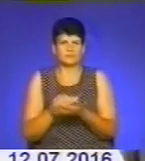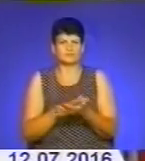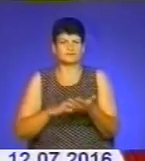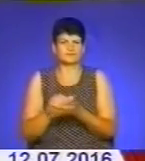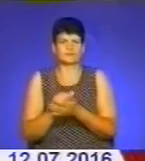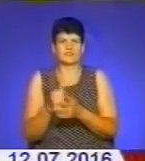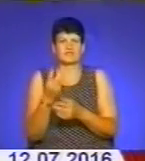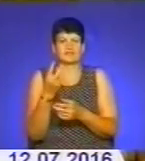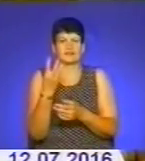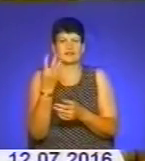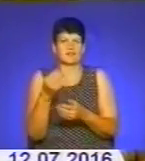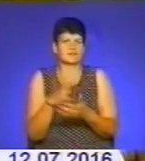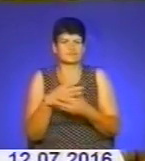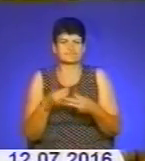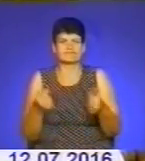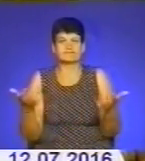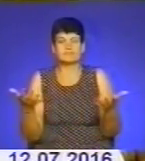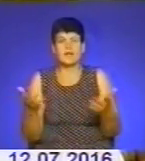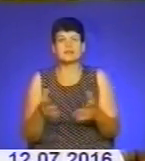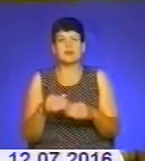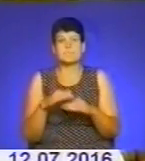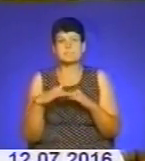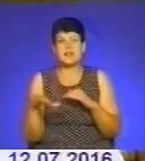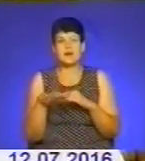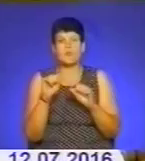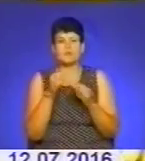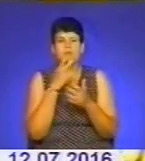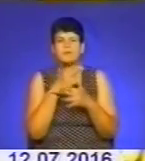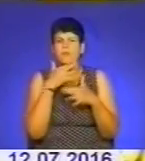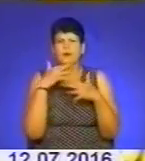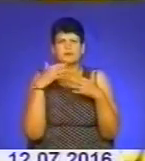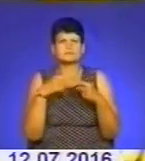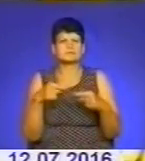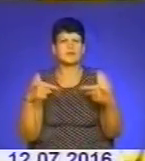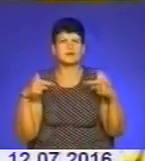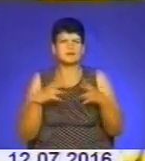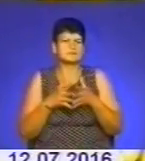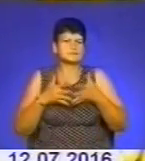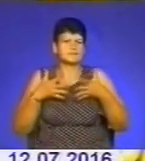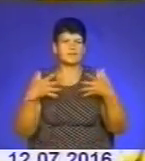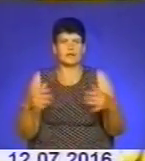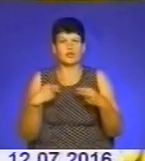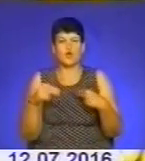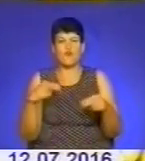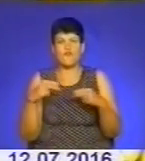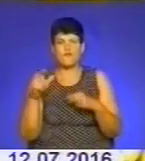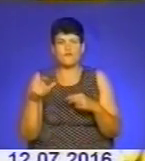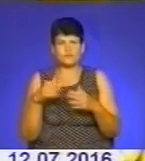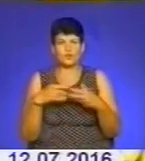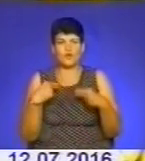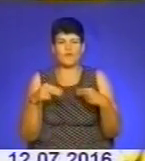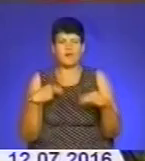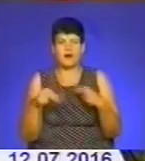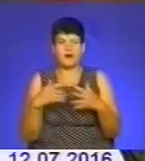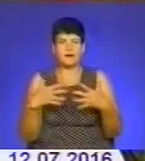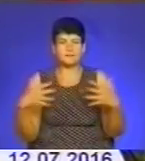не було, то вон купа загнило. На прилавках можна побачити широкий вибір товару. Продавці овочевого ринку роблять регулярні замовлення, але у незначних